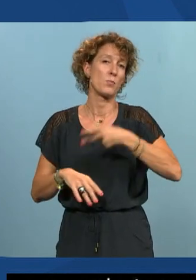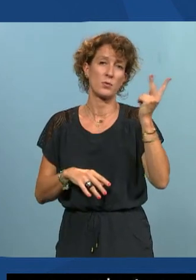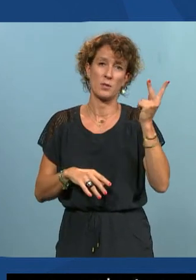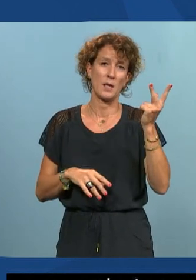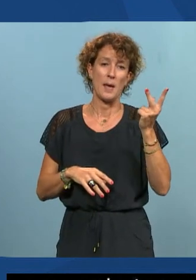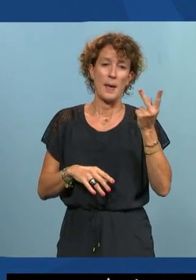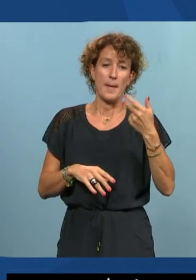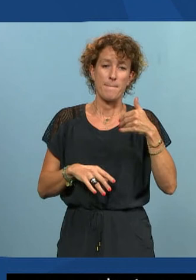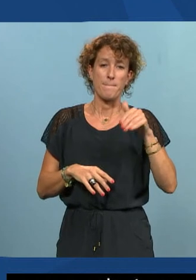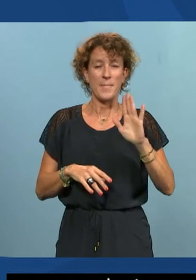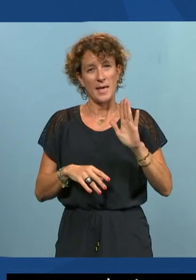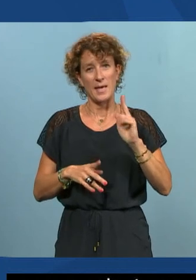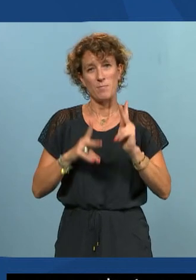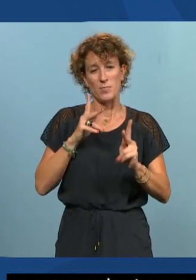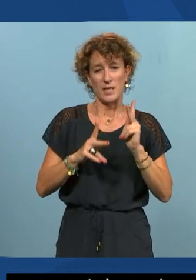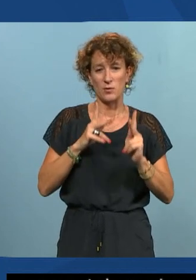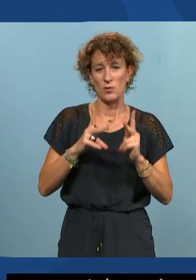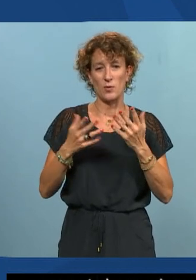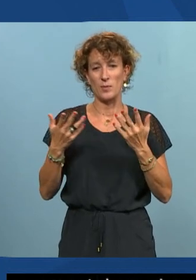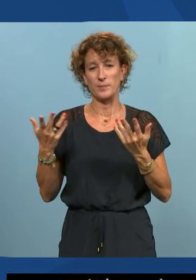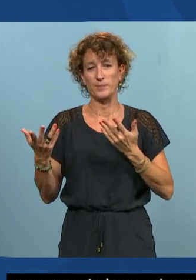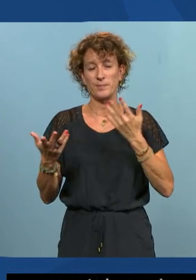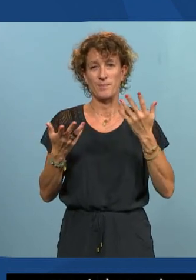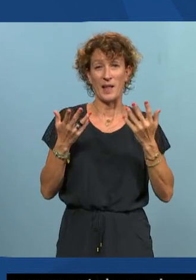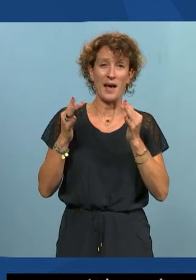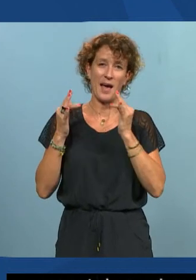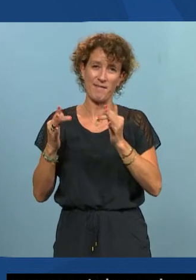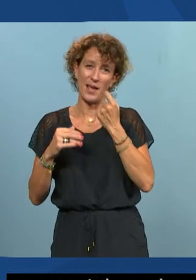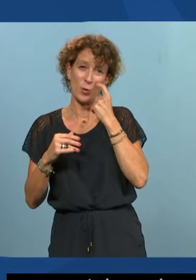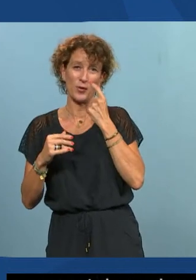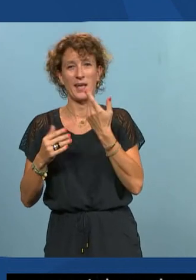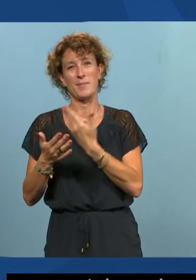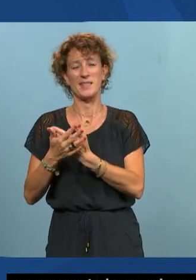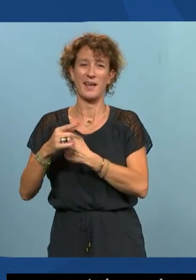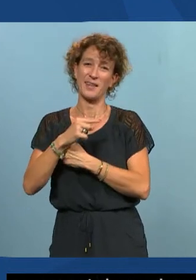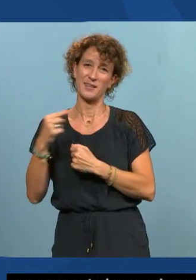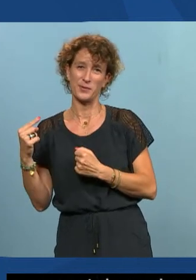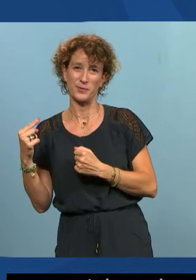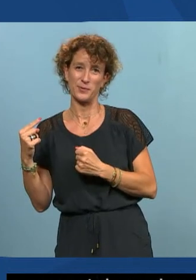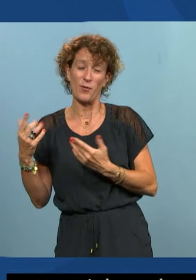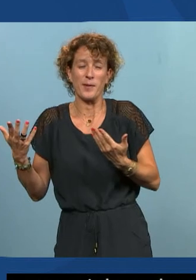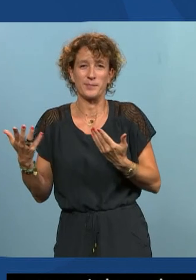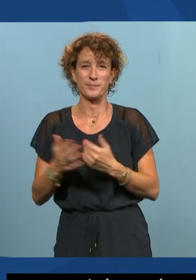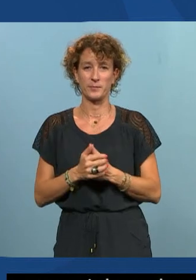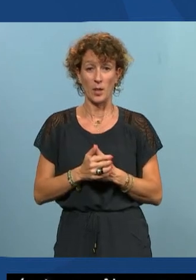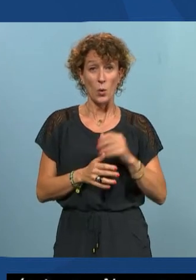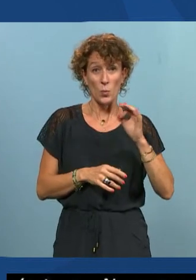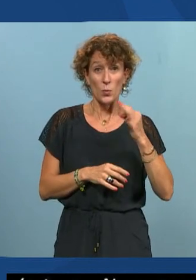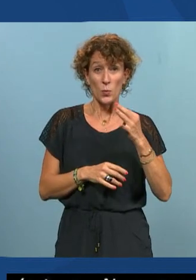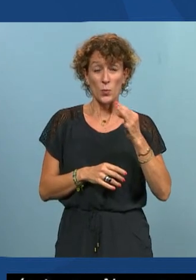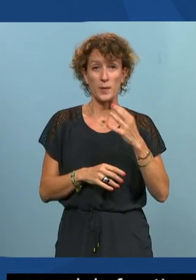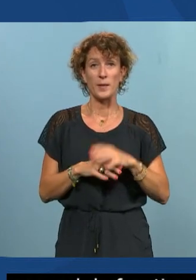et peut-être que celui-là cette zone-là c'est sa zone d'ombre voilà oui et puis